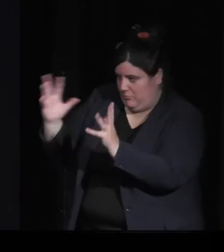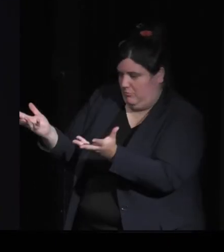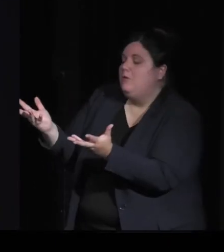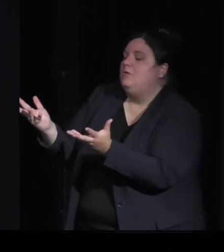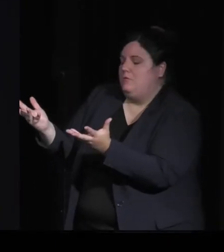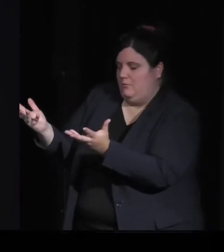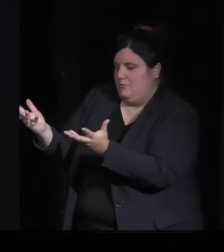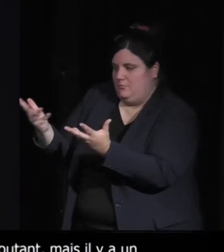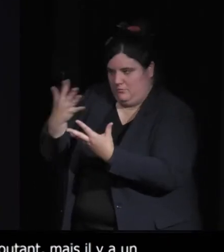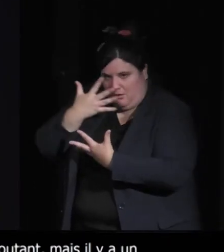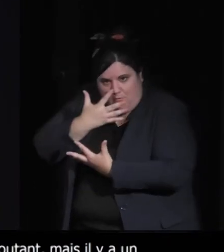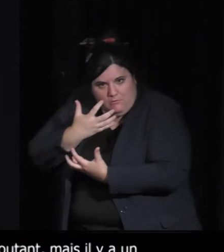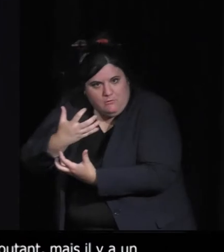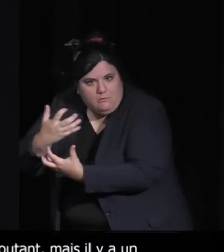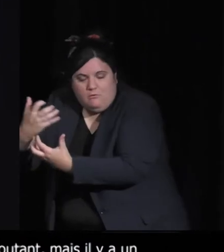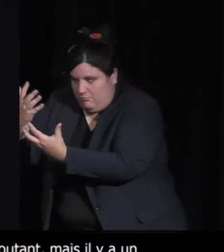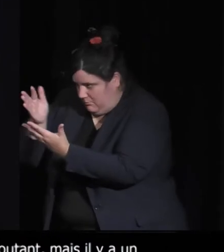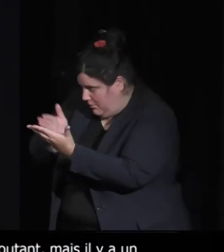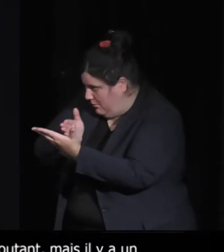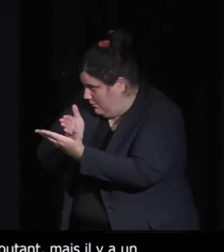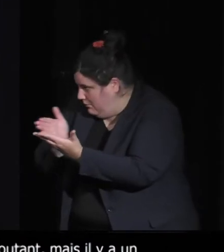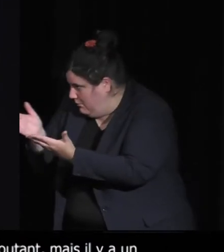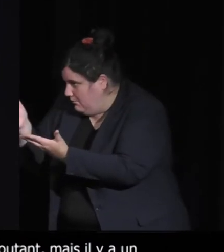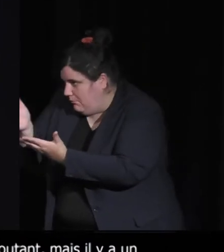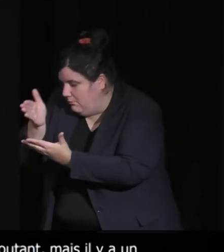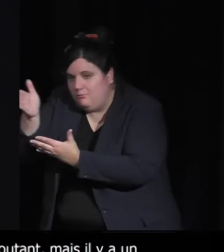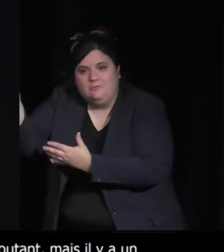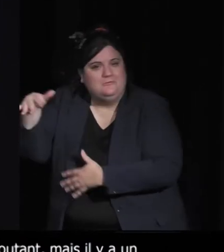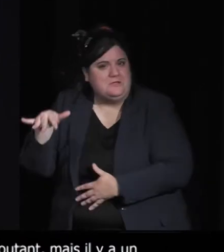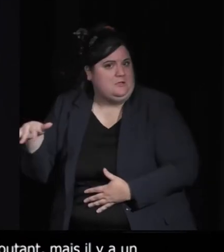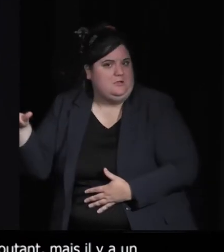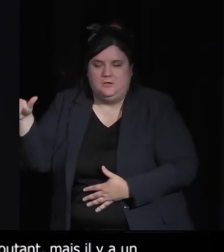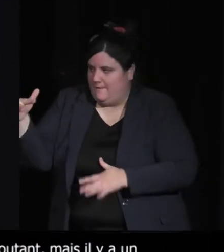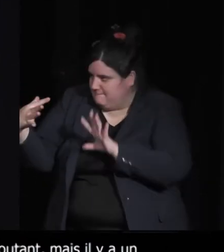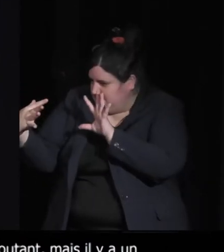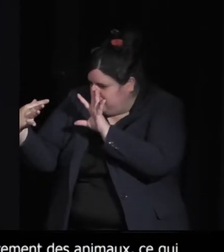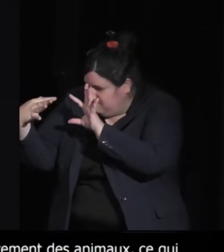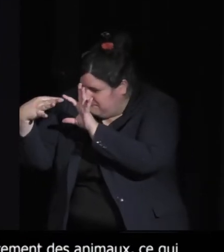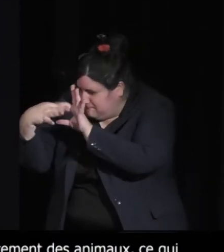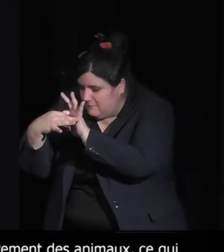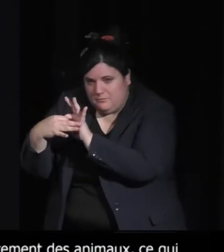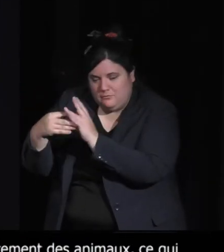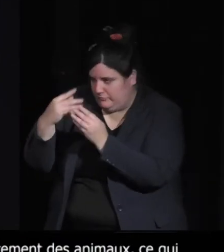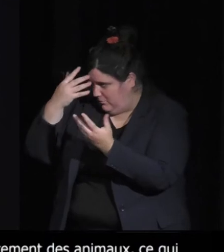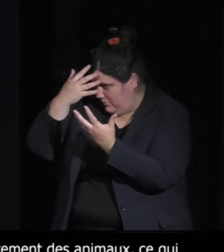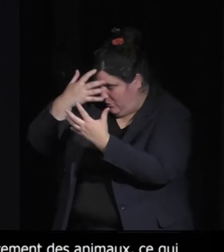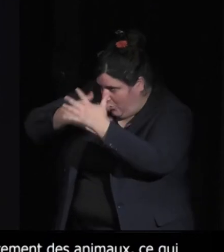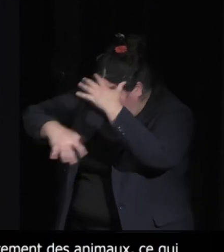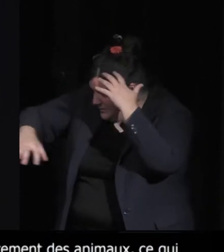va canaliser le joueur et construire une relation forte, une relation empathique